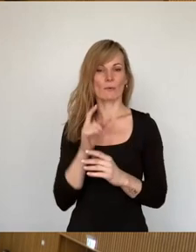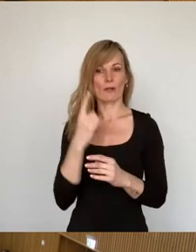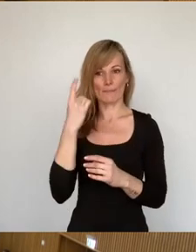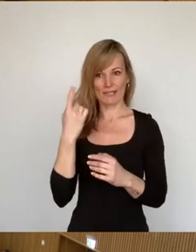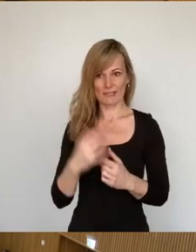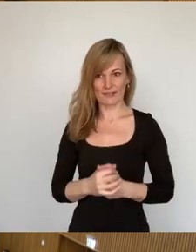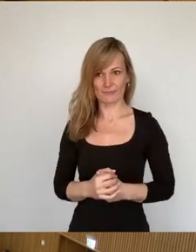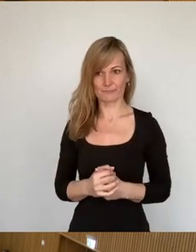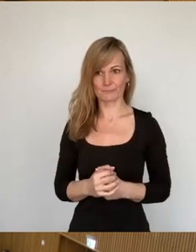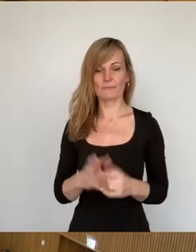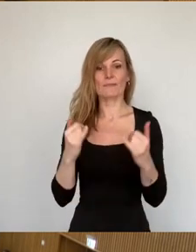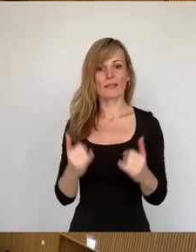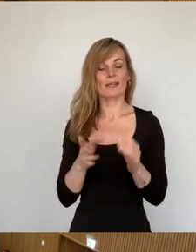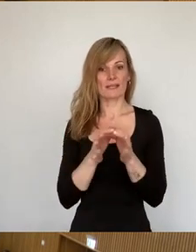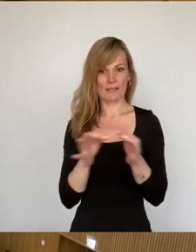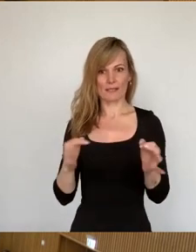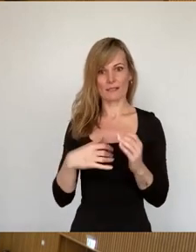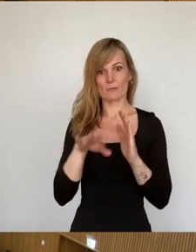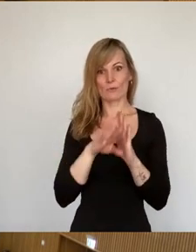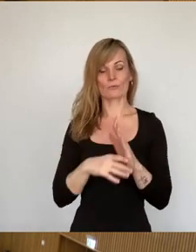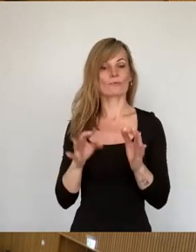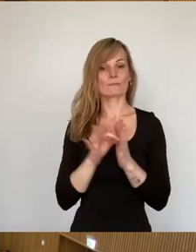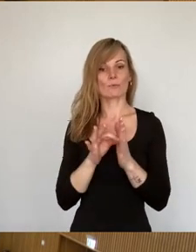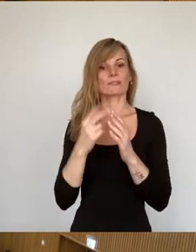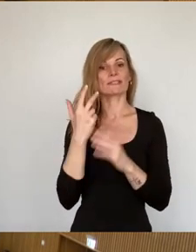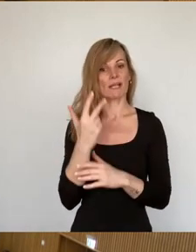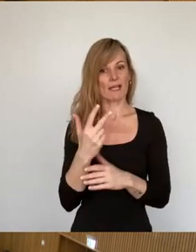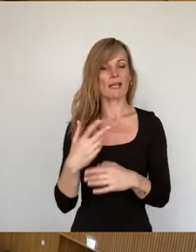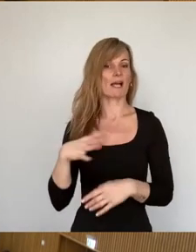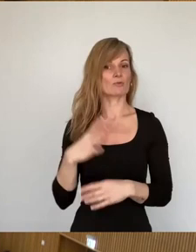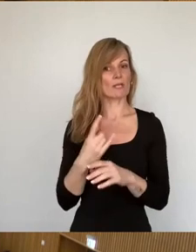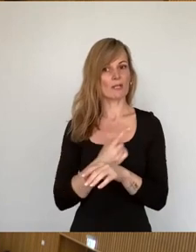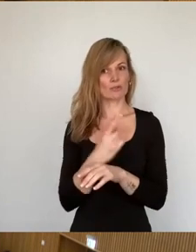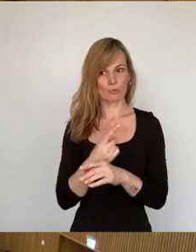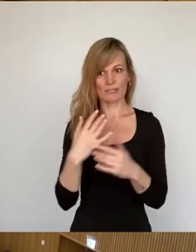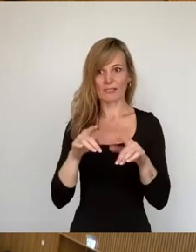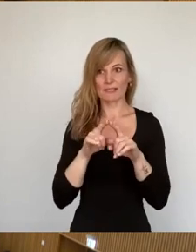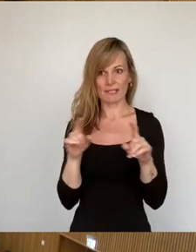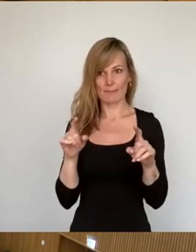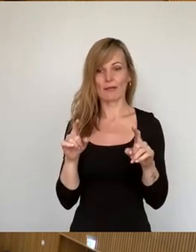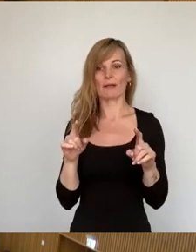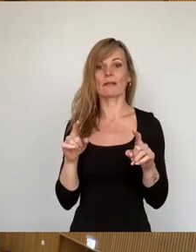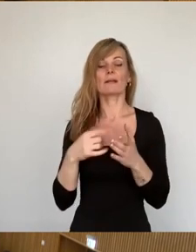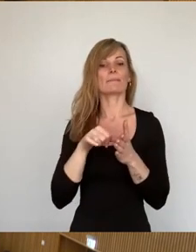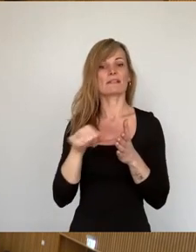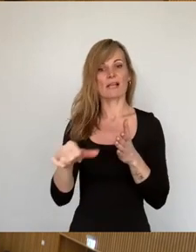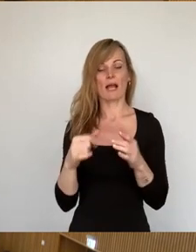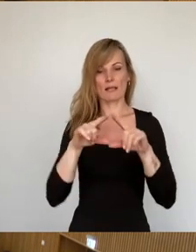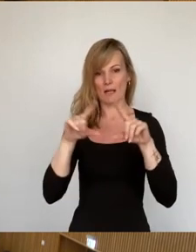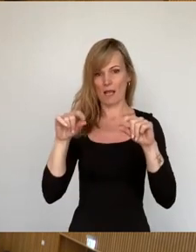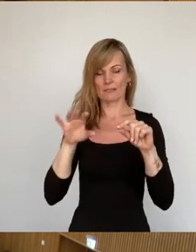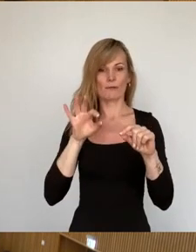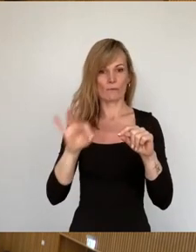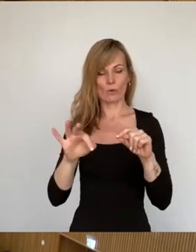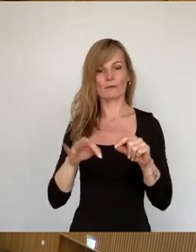Kommen wir zum Tagesordnungspunkt 3, zur aktuellen Stunde, zum Thema Bezahlkarte für Asylbewerber.